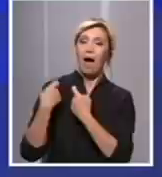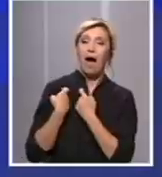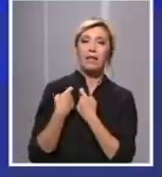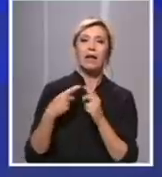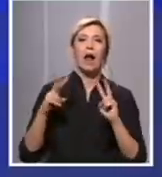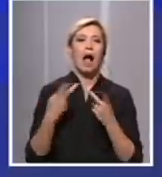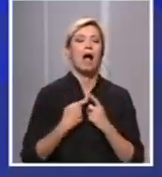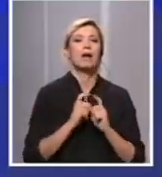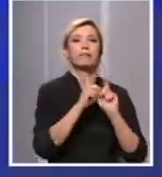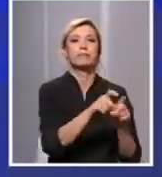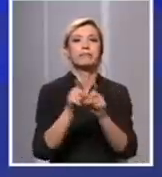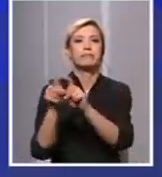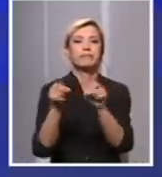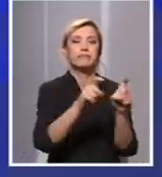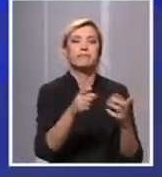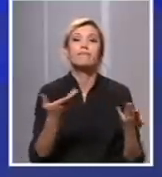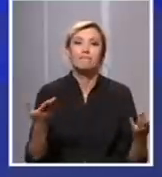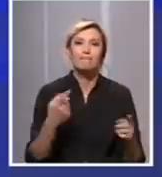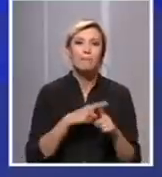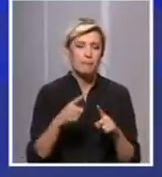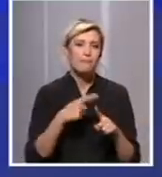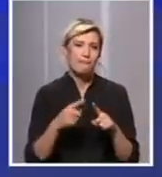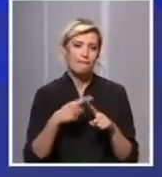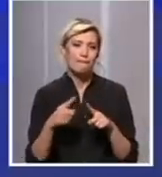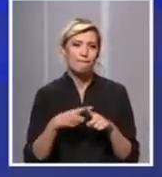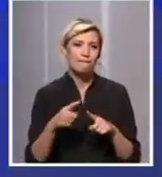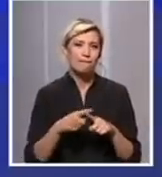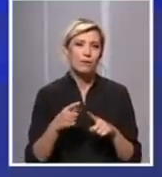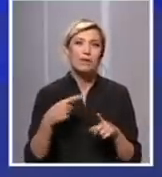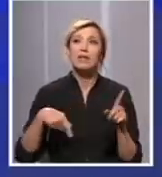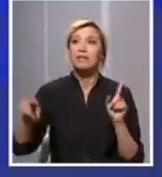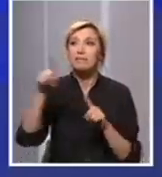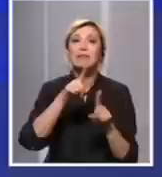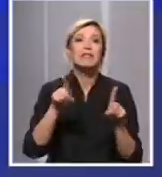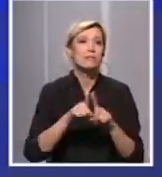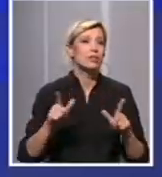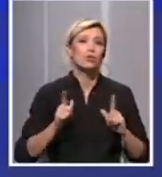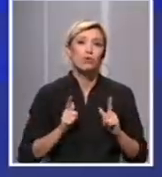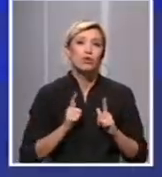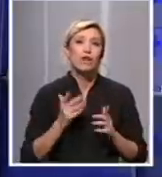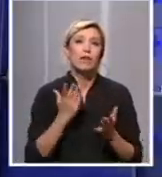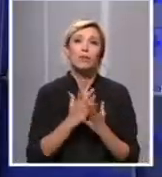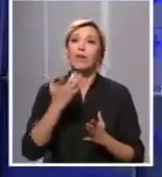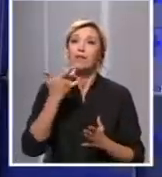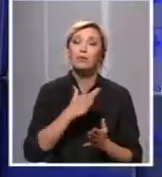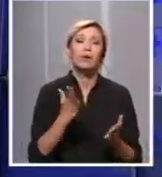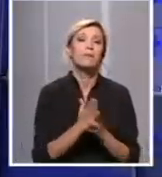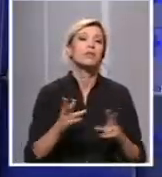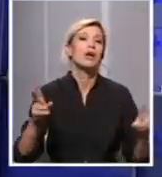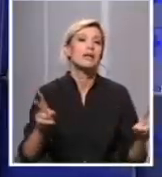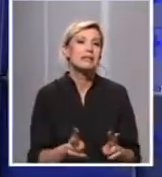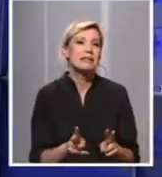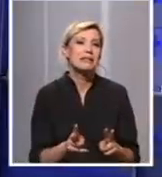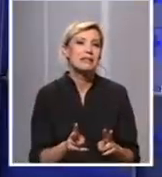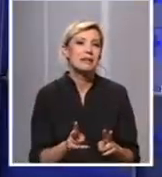verovatno je dobar deo čovečanstva očekivao da će vreme toplo da učini nešto samo po sebi. učinilo i sad moramo da